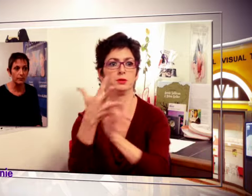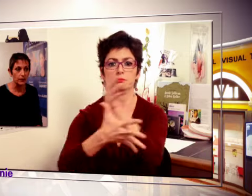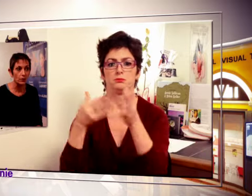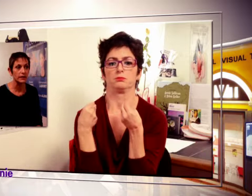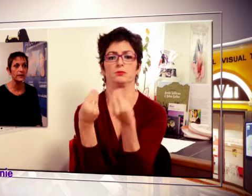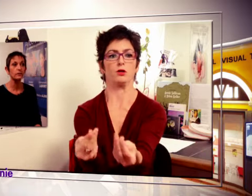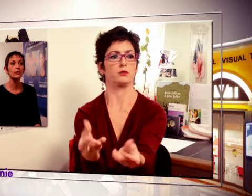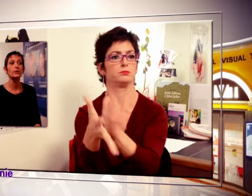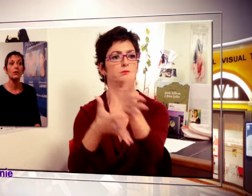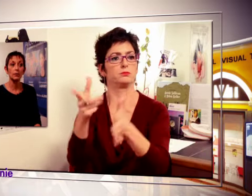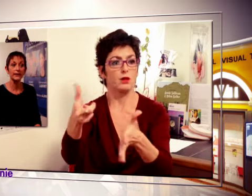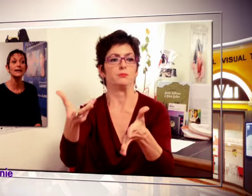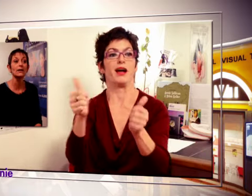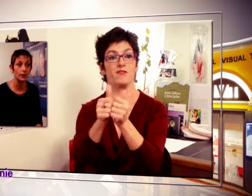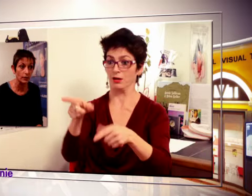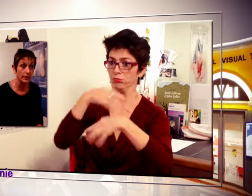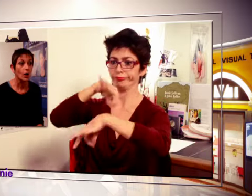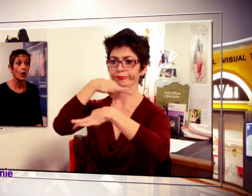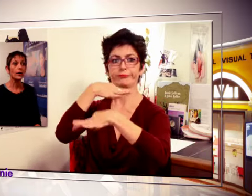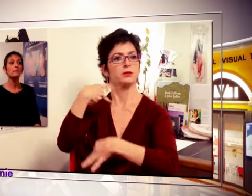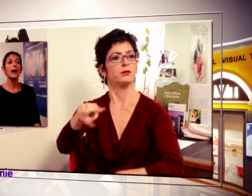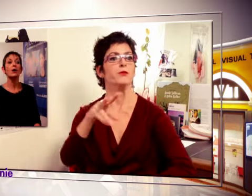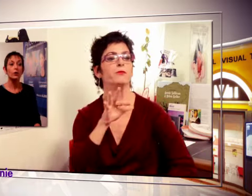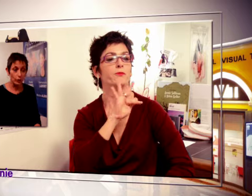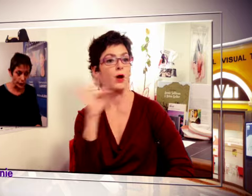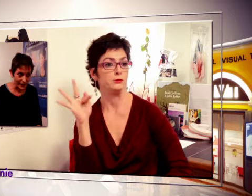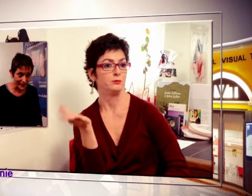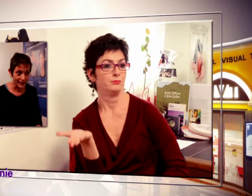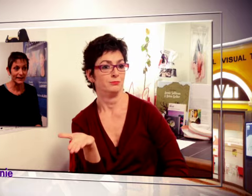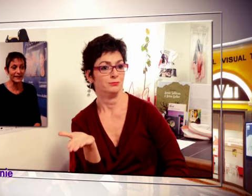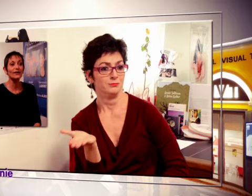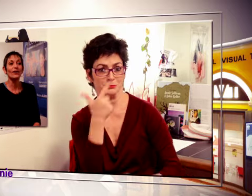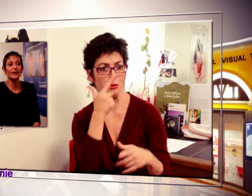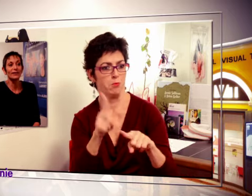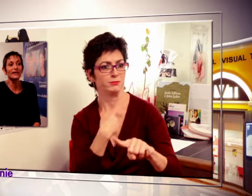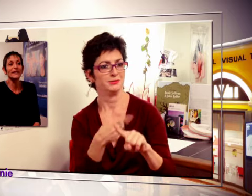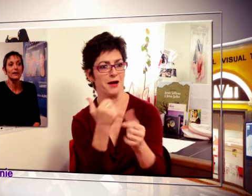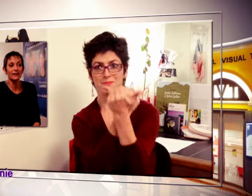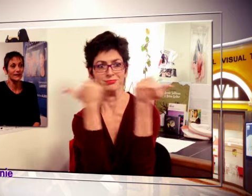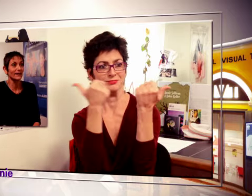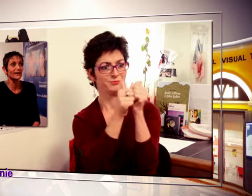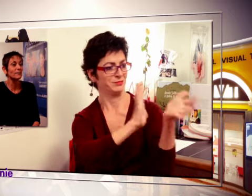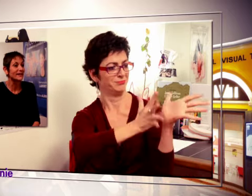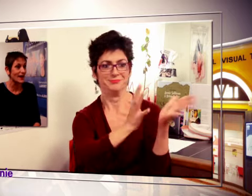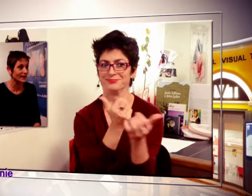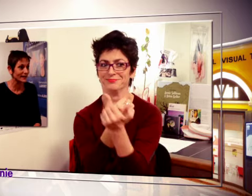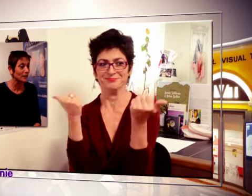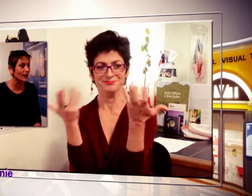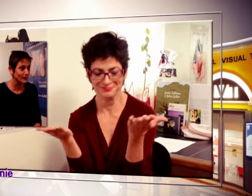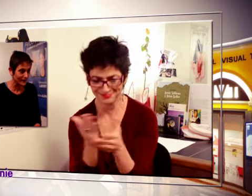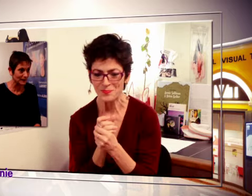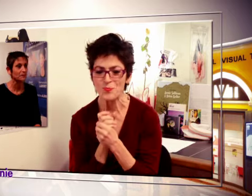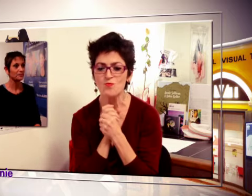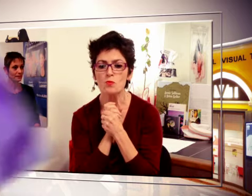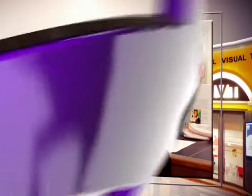ont vu qu n'avaient pas de langue des signes, donc ils leur ont apporté la leurre. Or, ils parlent le français et la langue des signes américaine, ce qui est assez bizarre, c'est assez